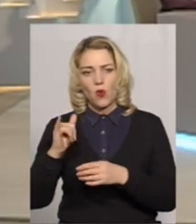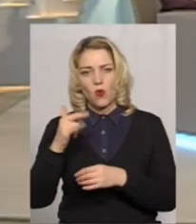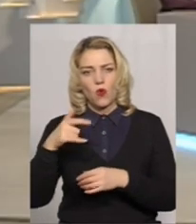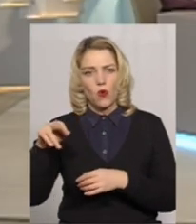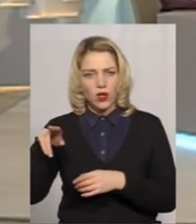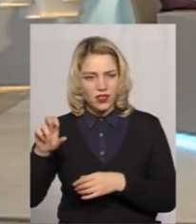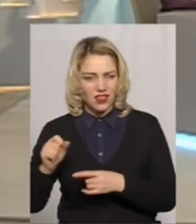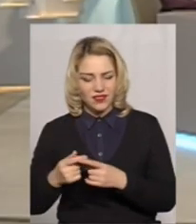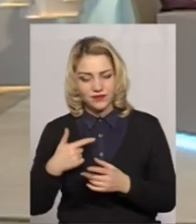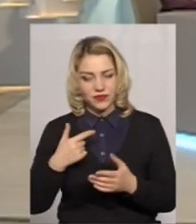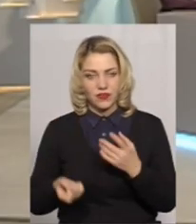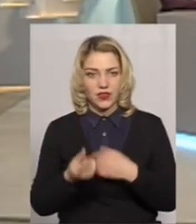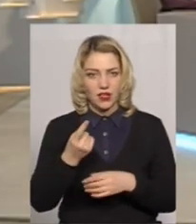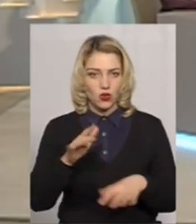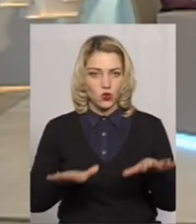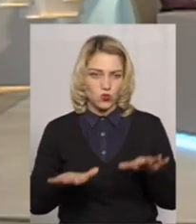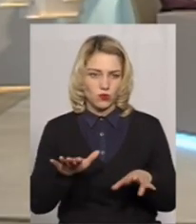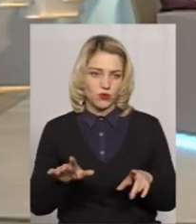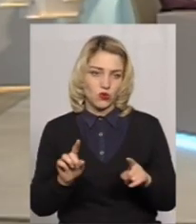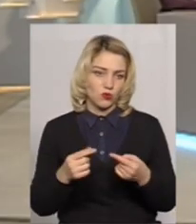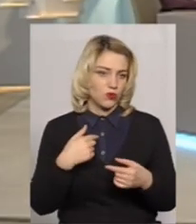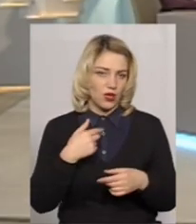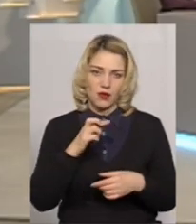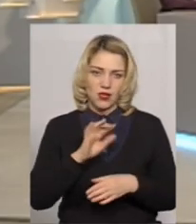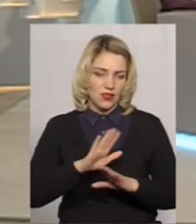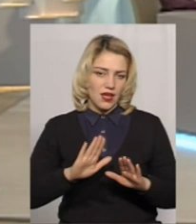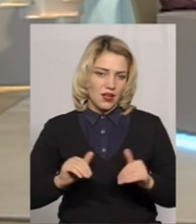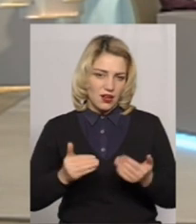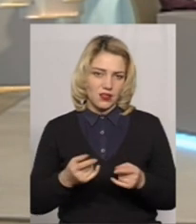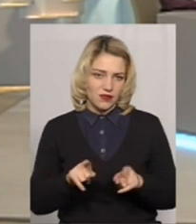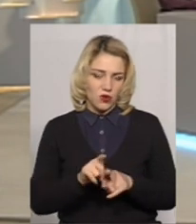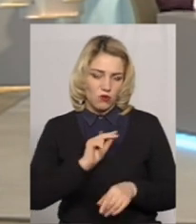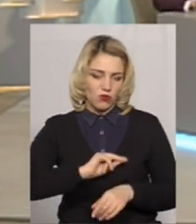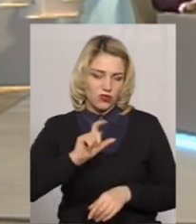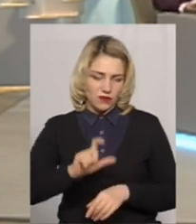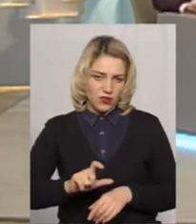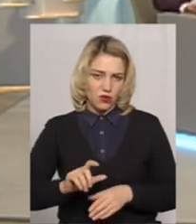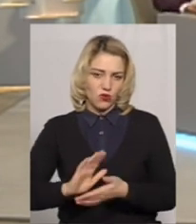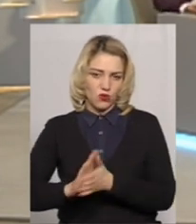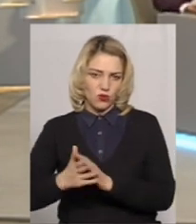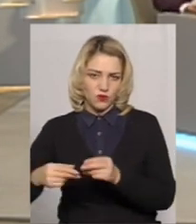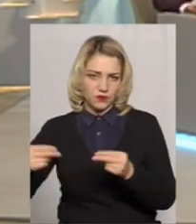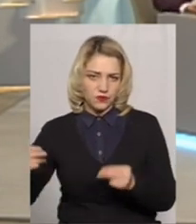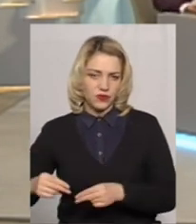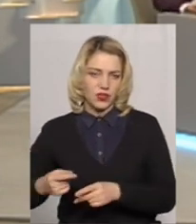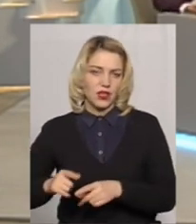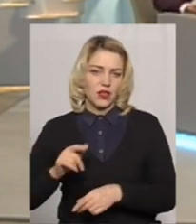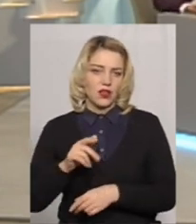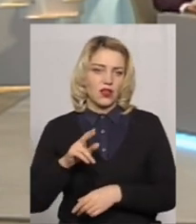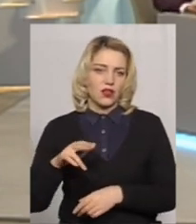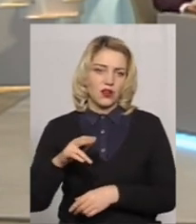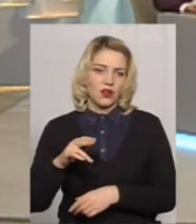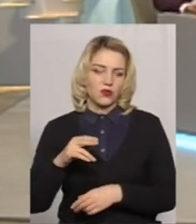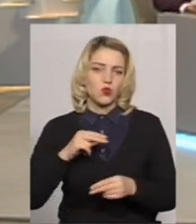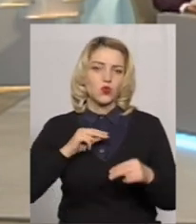вже виникають сумніви. тому я би не радив такому працівнику заключати з таким суб'єктом господарювання якісь